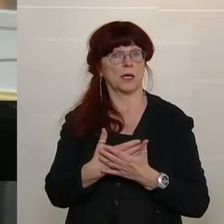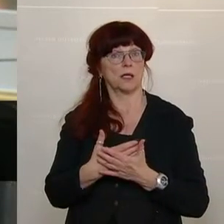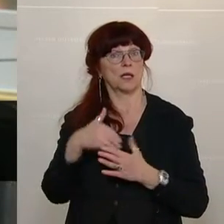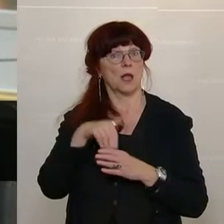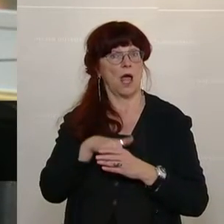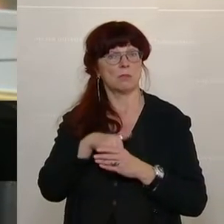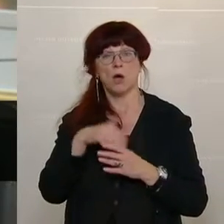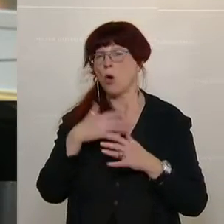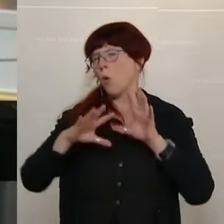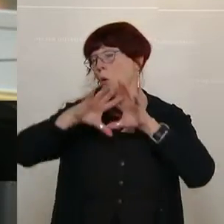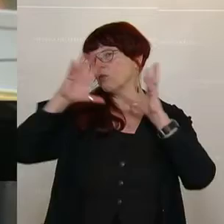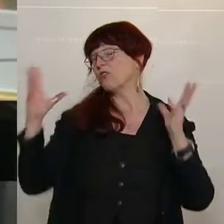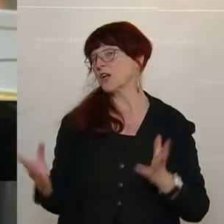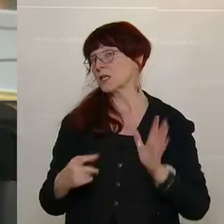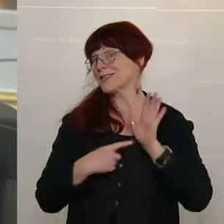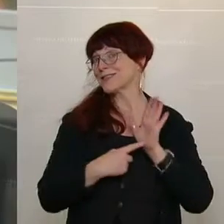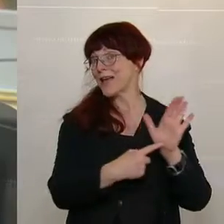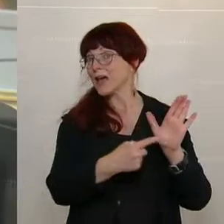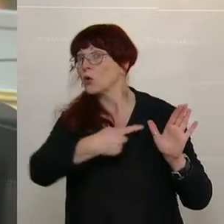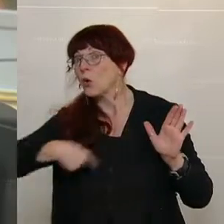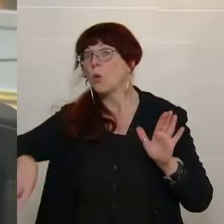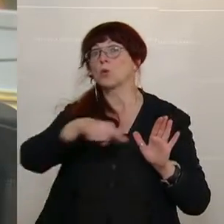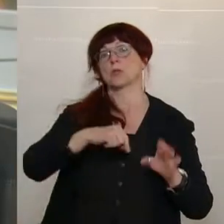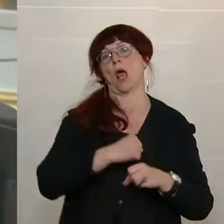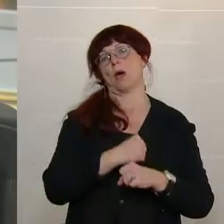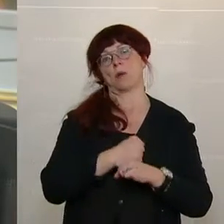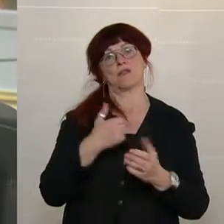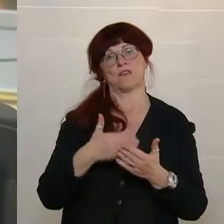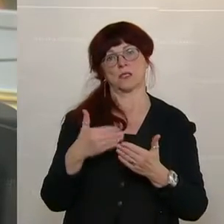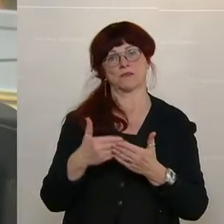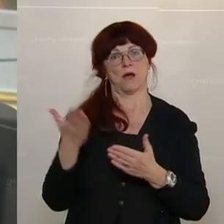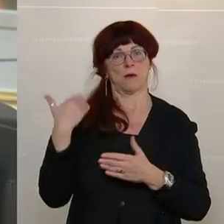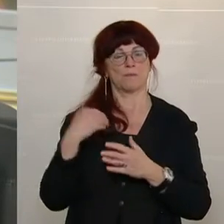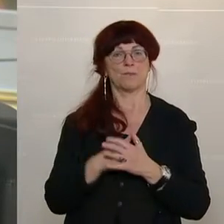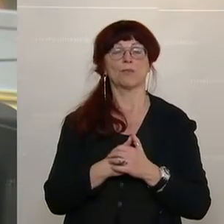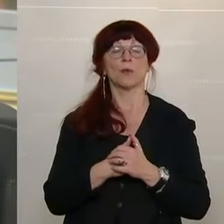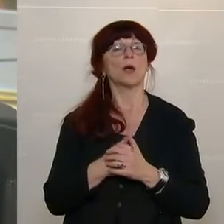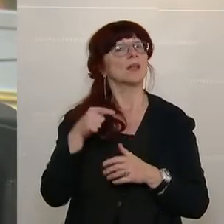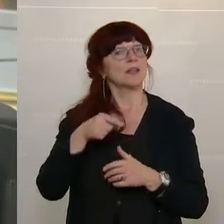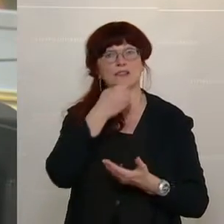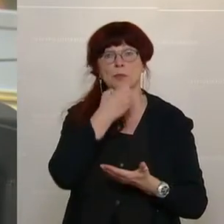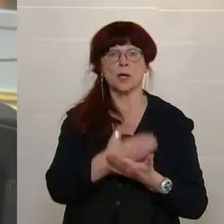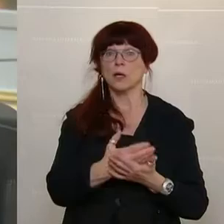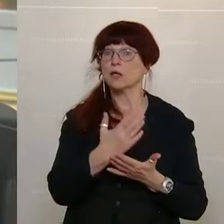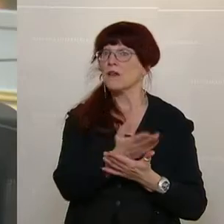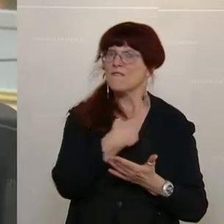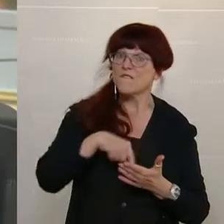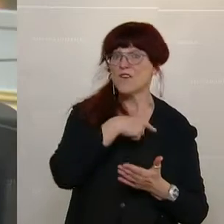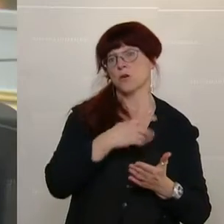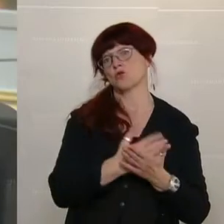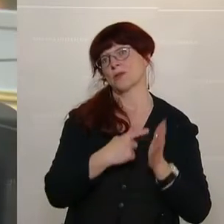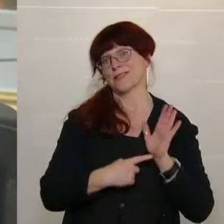umfassend Rechenschaft über unsere Arbeit ablegt. Es handelt sich um einen Bericht, wo wir zeigen, was unsere